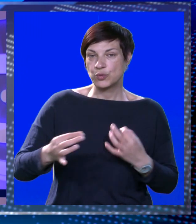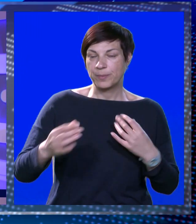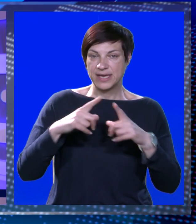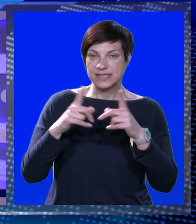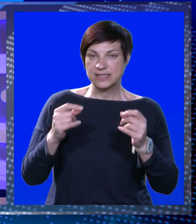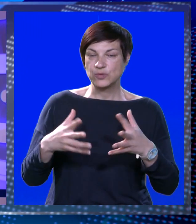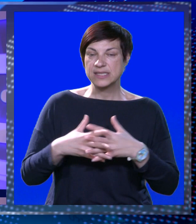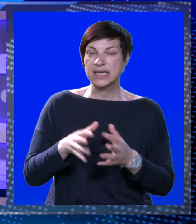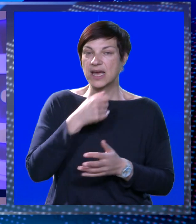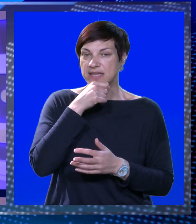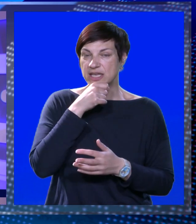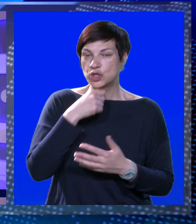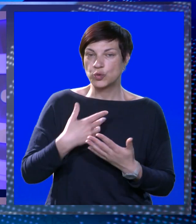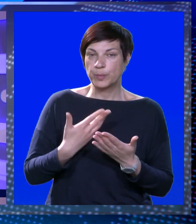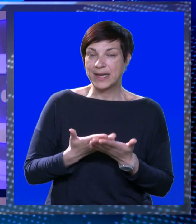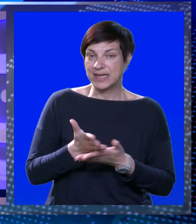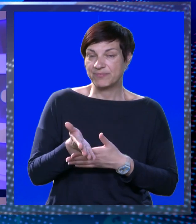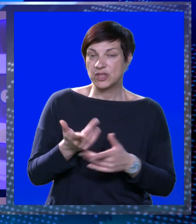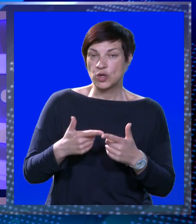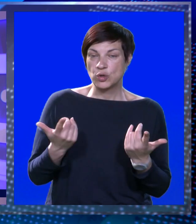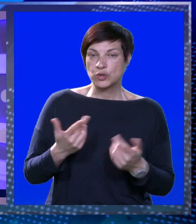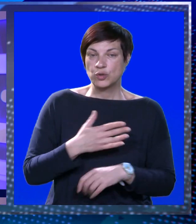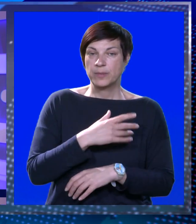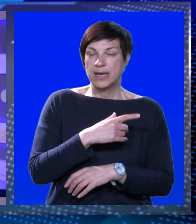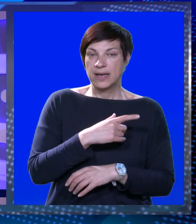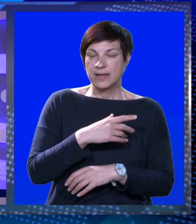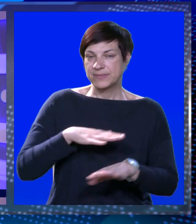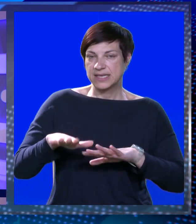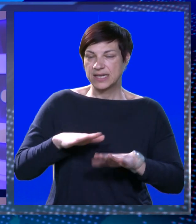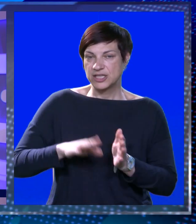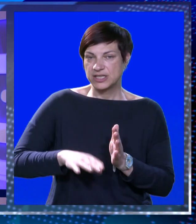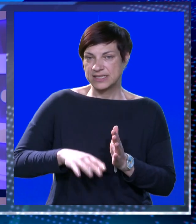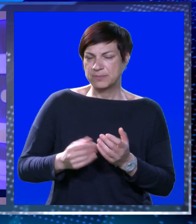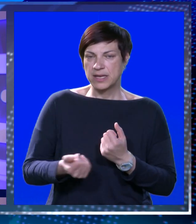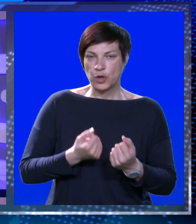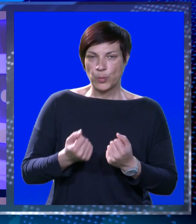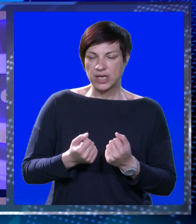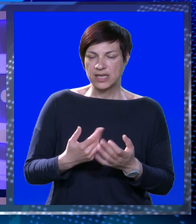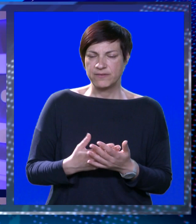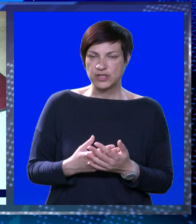kojoj su mjeri institucije grade i županije zapravo doosobne građanima smanjene pokretljivosti.